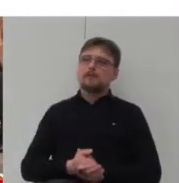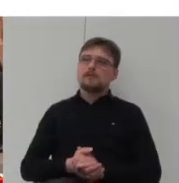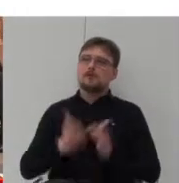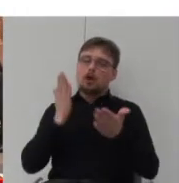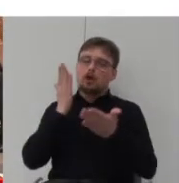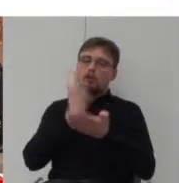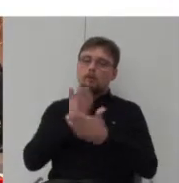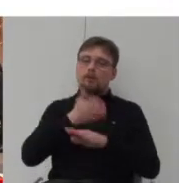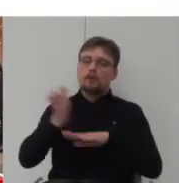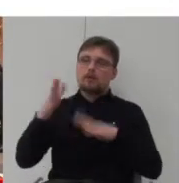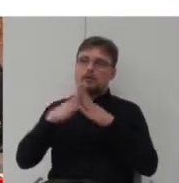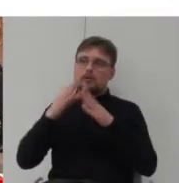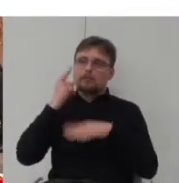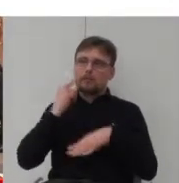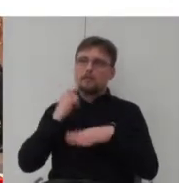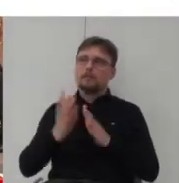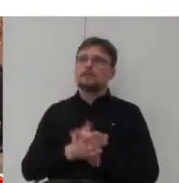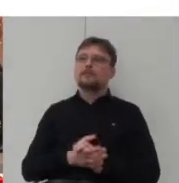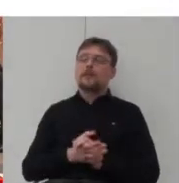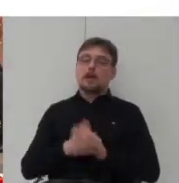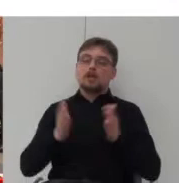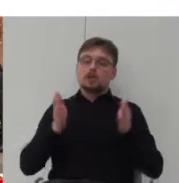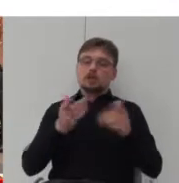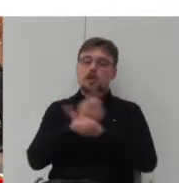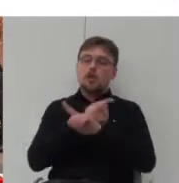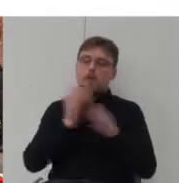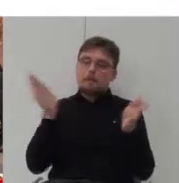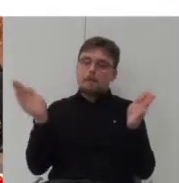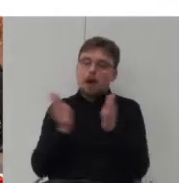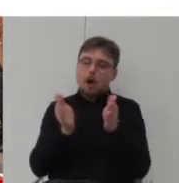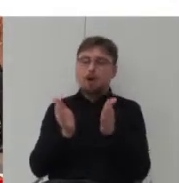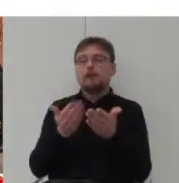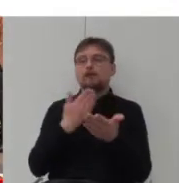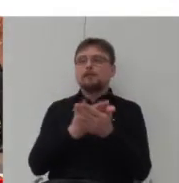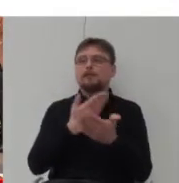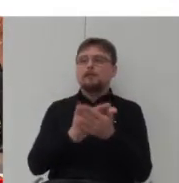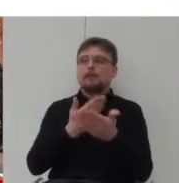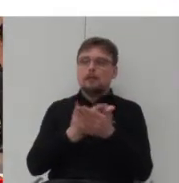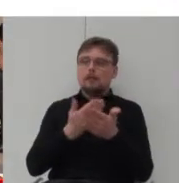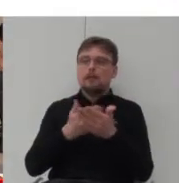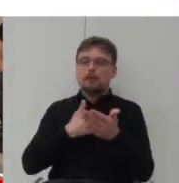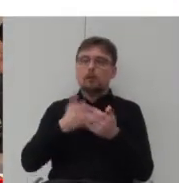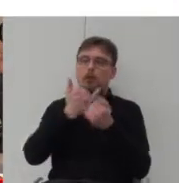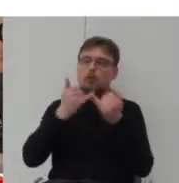Ponieważ te działki są małe, mogą one wypełniać różne luki w mieście,